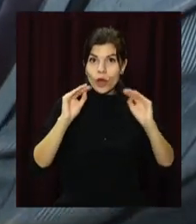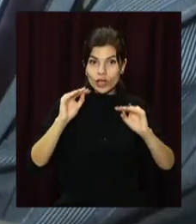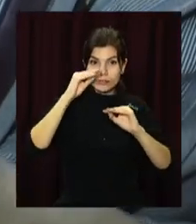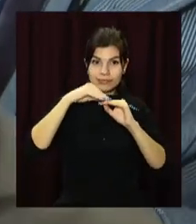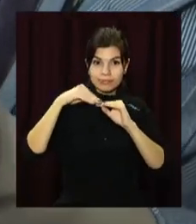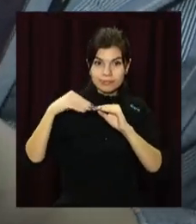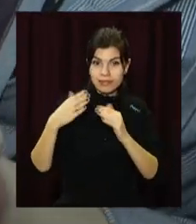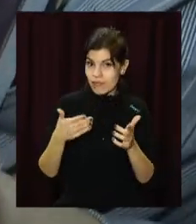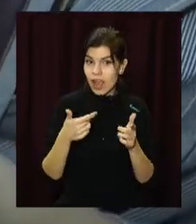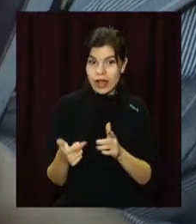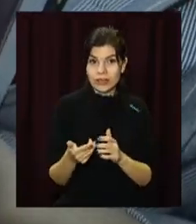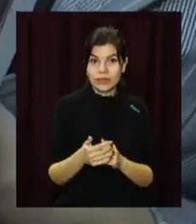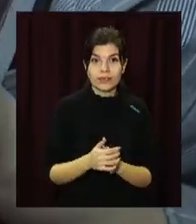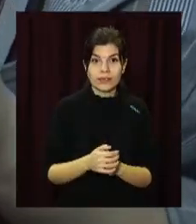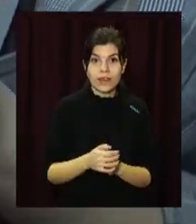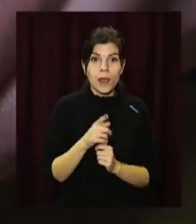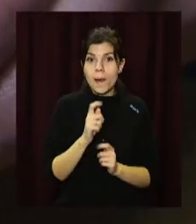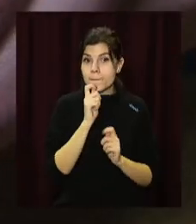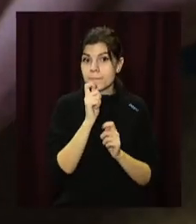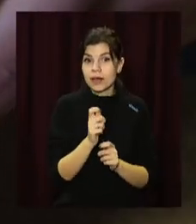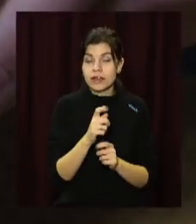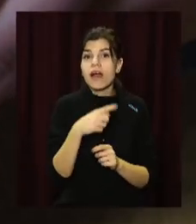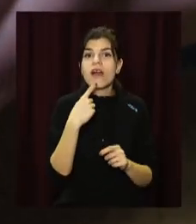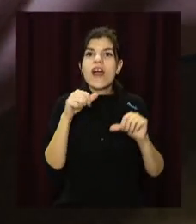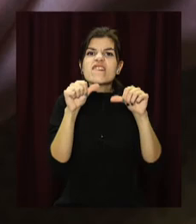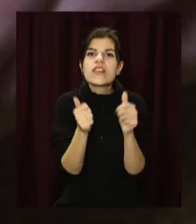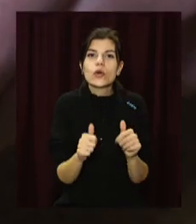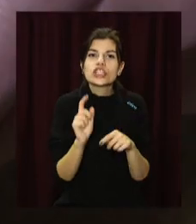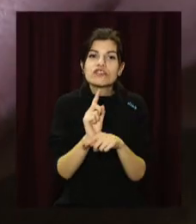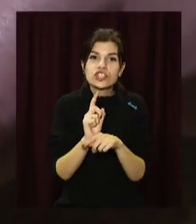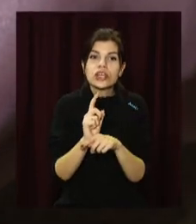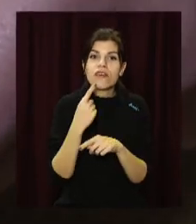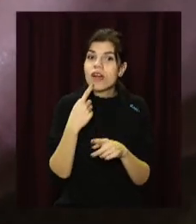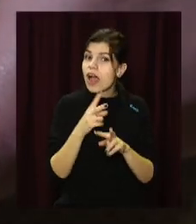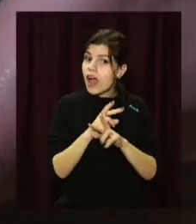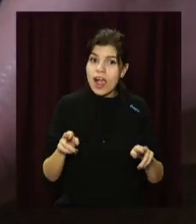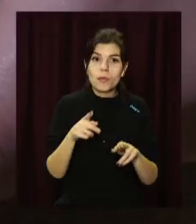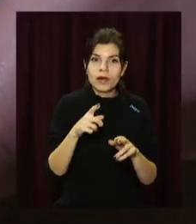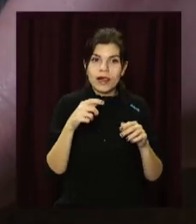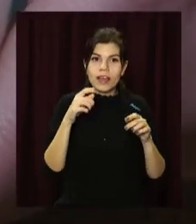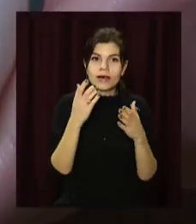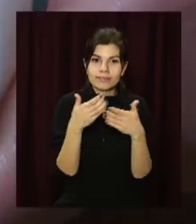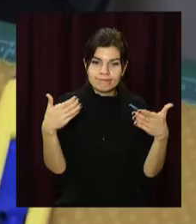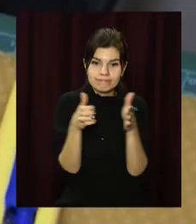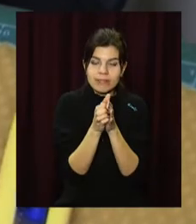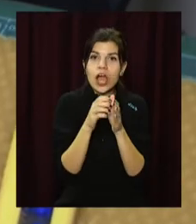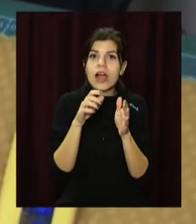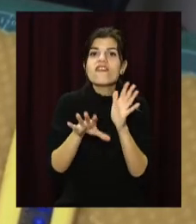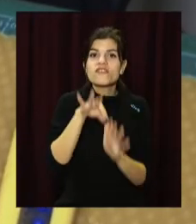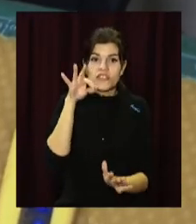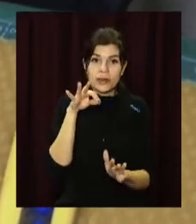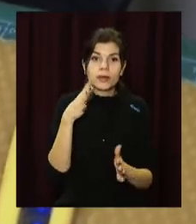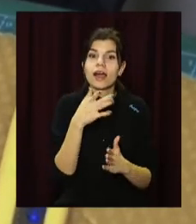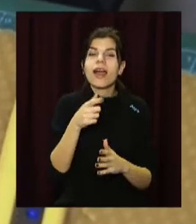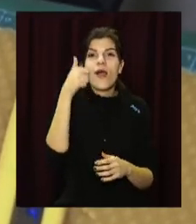подарочка. Фігурні свічки виготовляються за цією ж схемою. Головне – обрати форму. Ми обрали